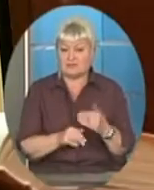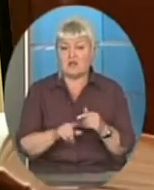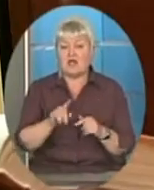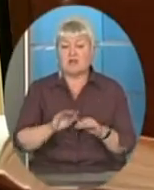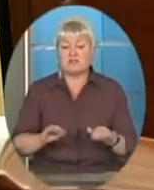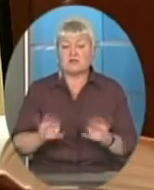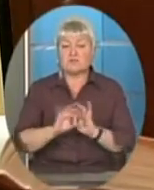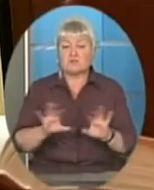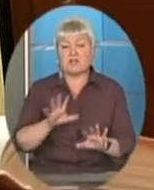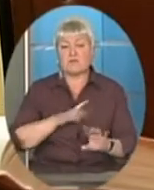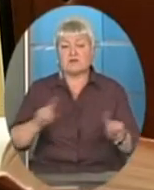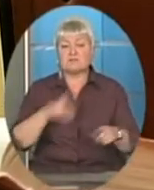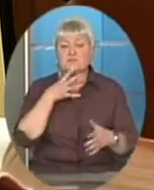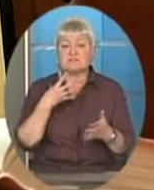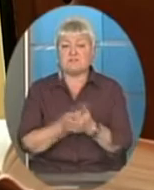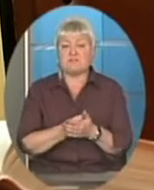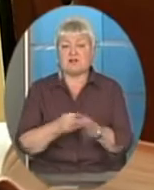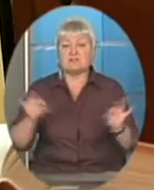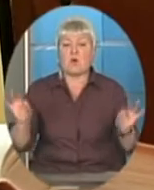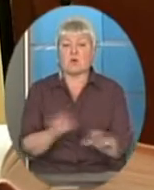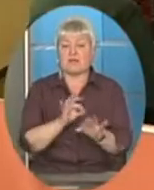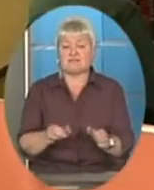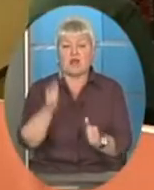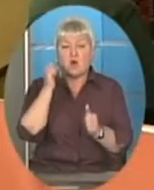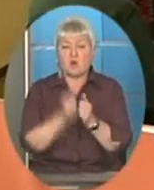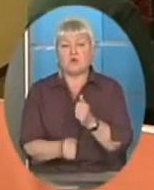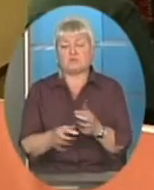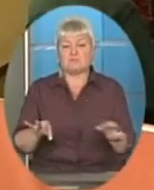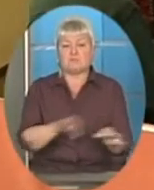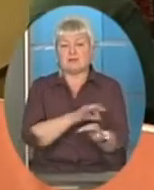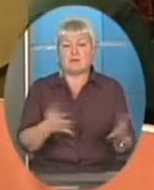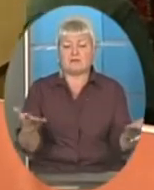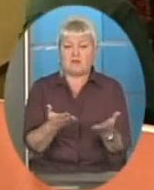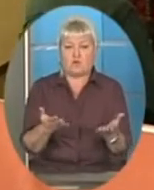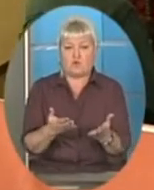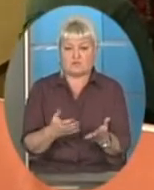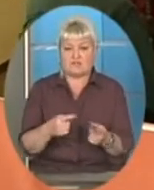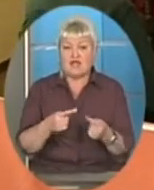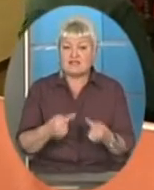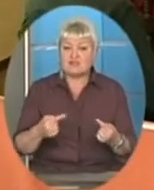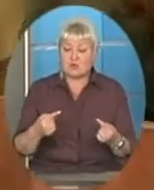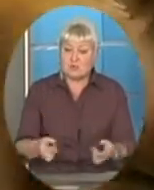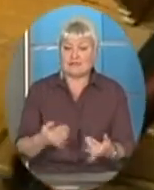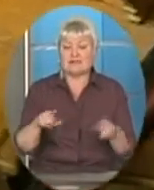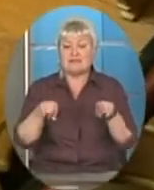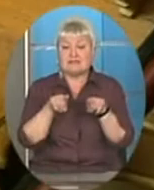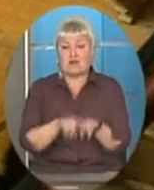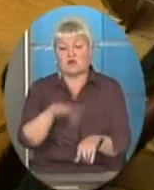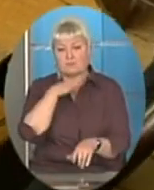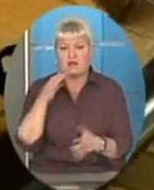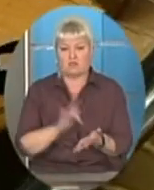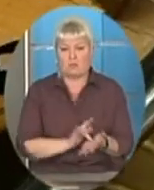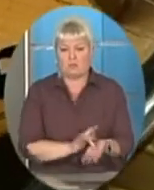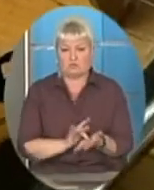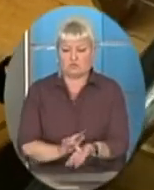буває, створюють свій власний оркестр, оскільки чи не кожен в хаті грає на якомусь музичному інструменті. Також багато подорожують.